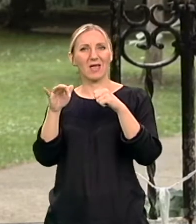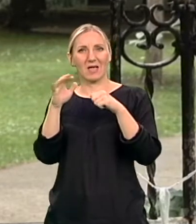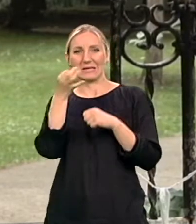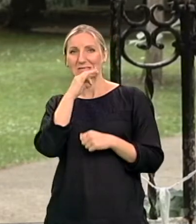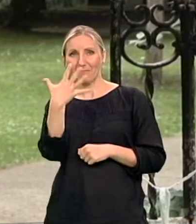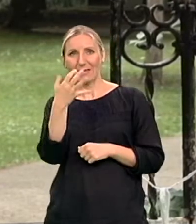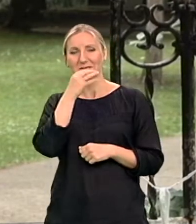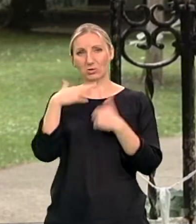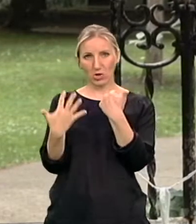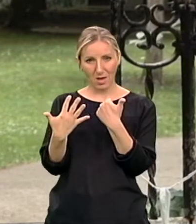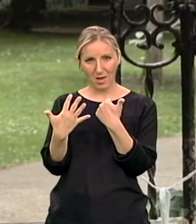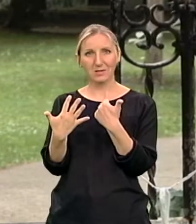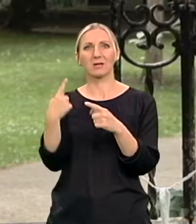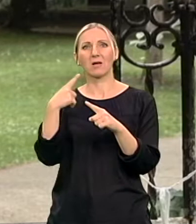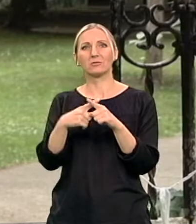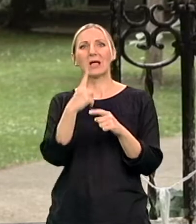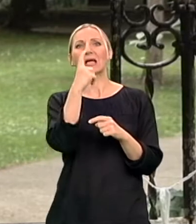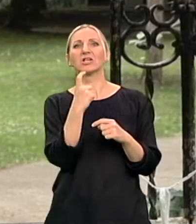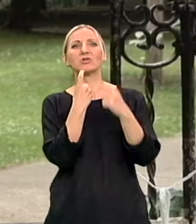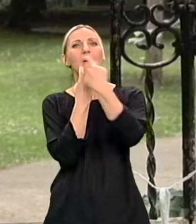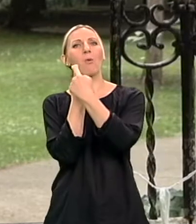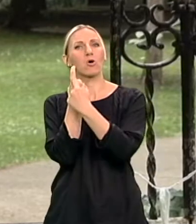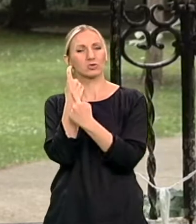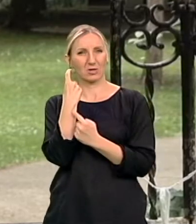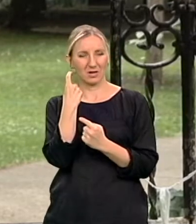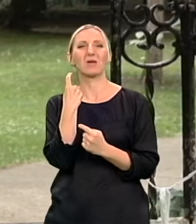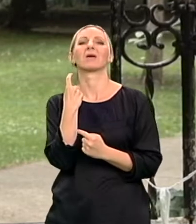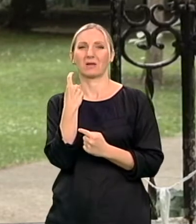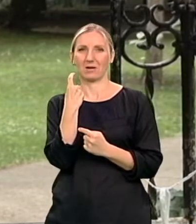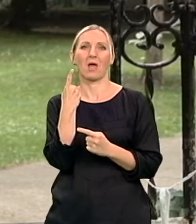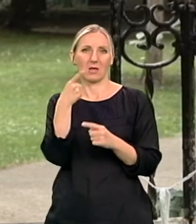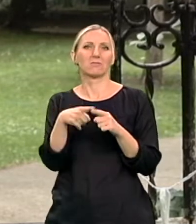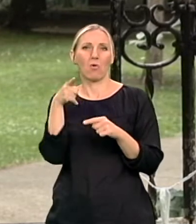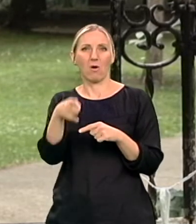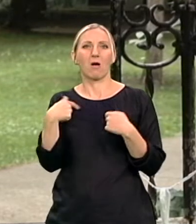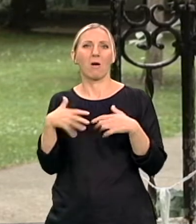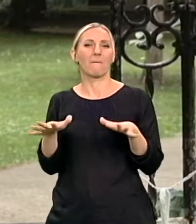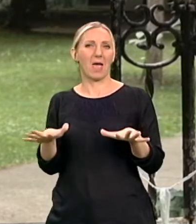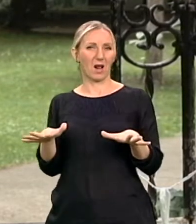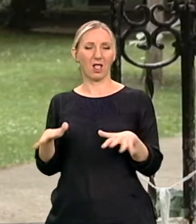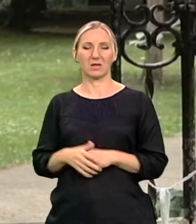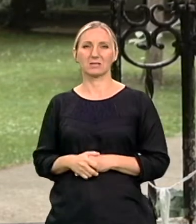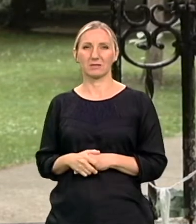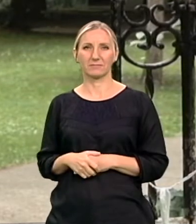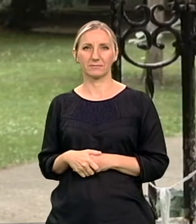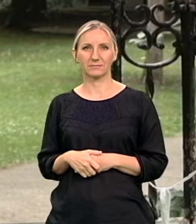i povrede kičmene moždine koja u stvari jeste prouzvrkovala paralizu i sve ostale probleme.